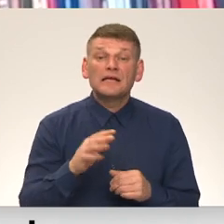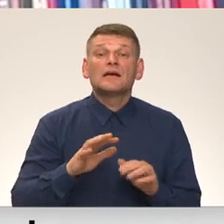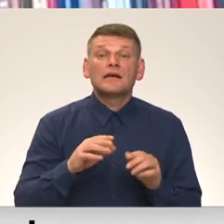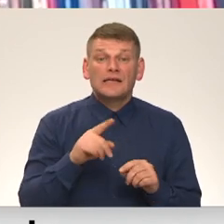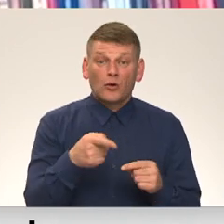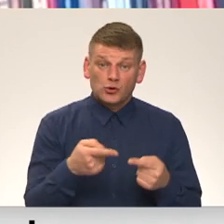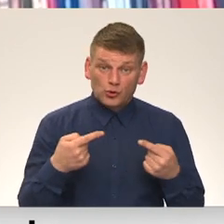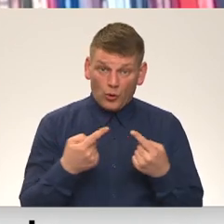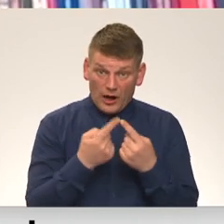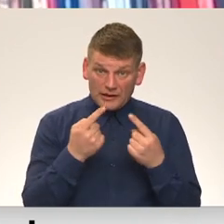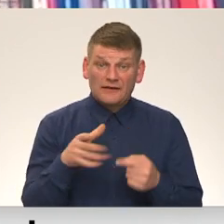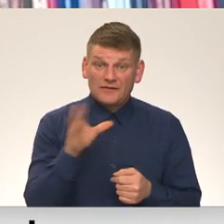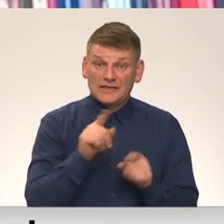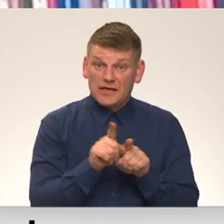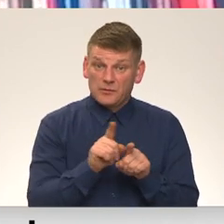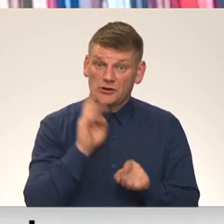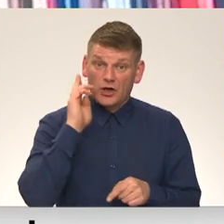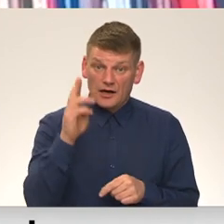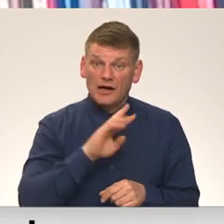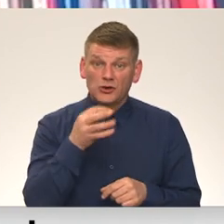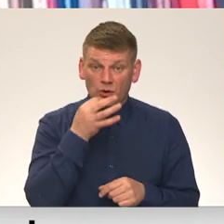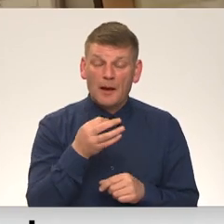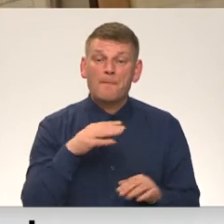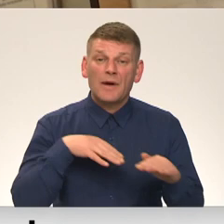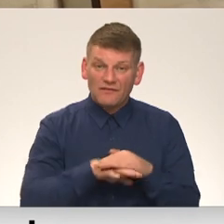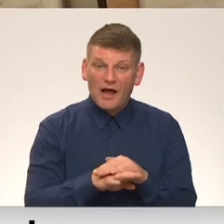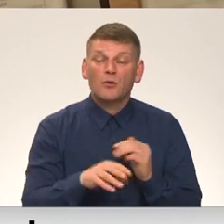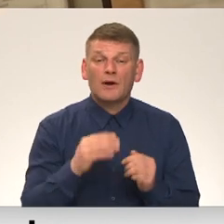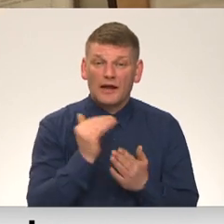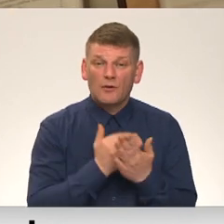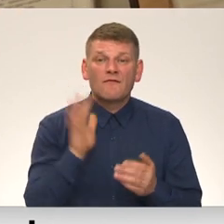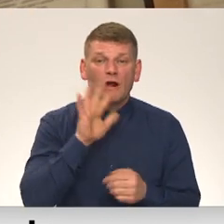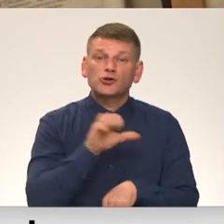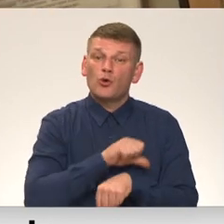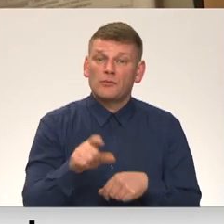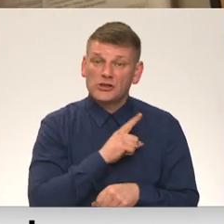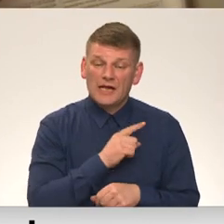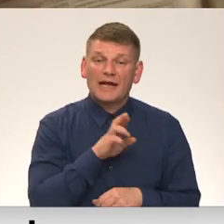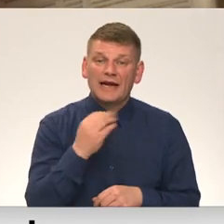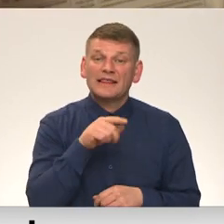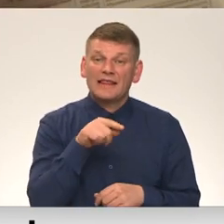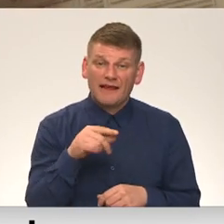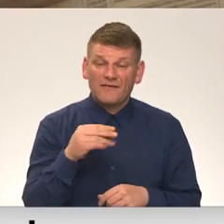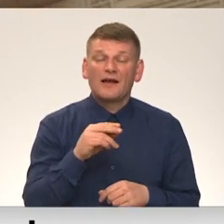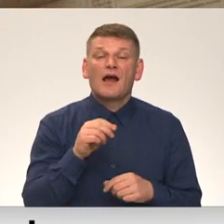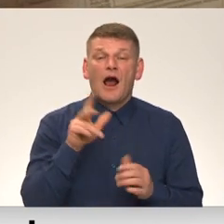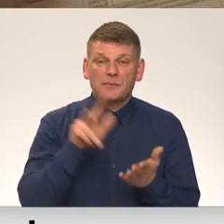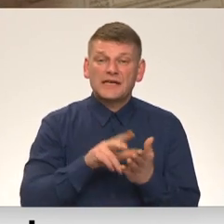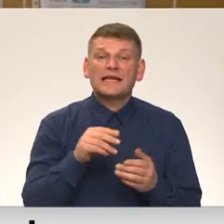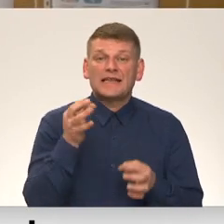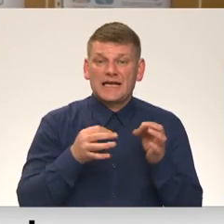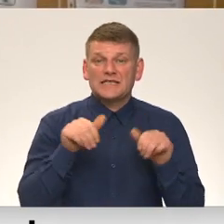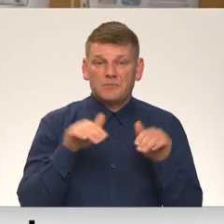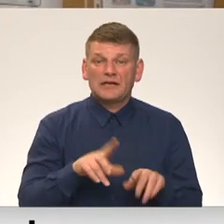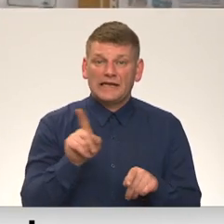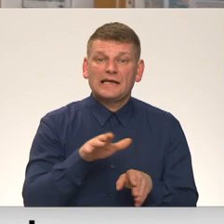piecās pilnībā visas tās pašas garantijas, kas ir noteikti uz patvēruma likumā. Valsts robežsardzē RTV apstiprina, ka tiesas spriedumus jau